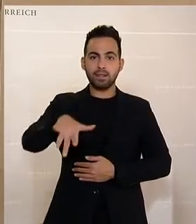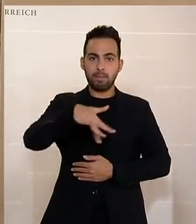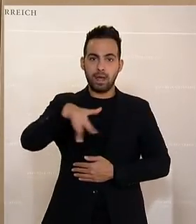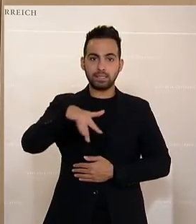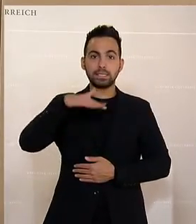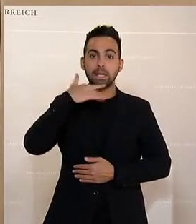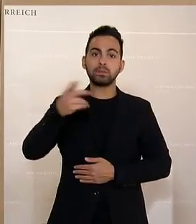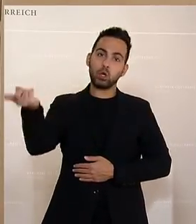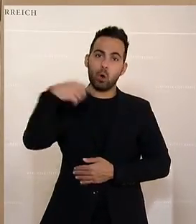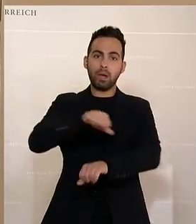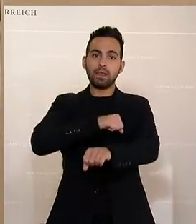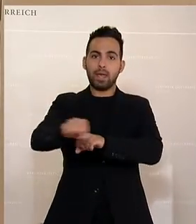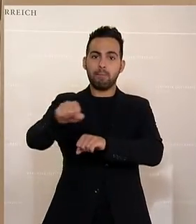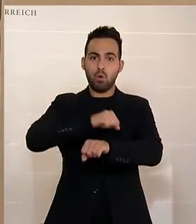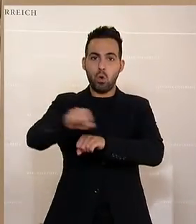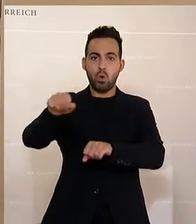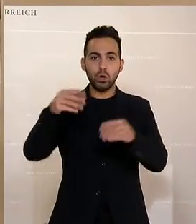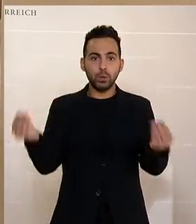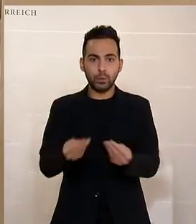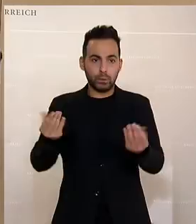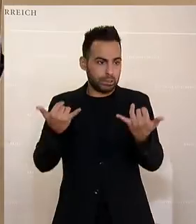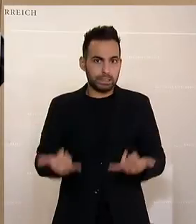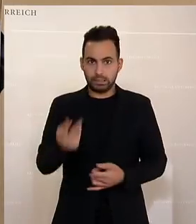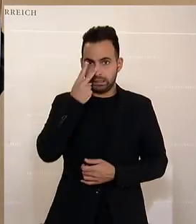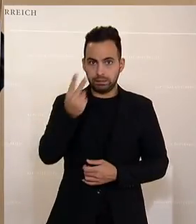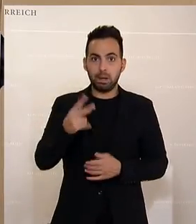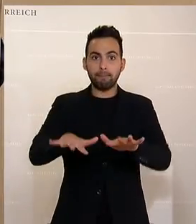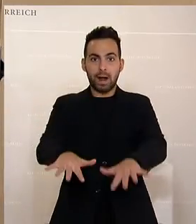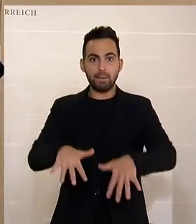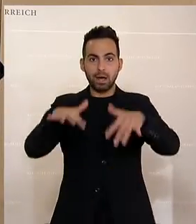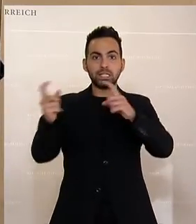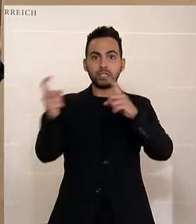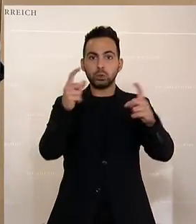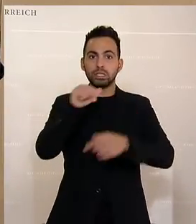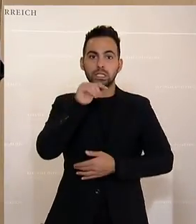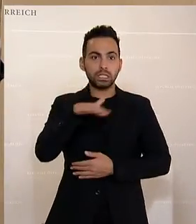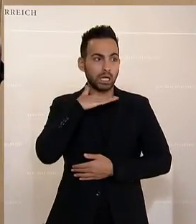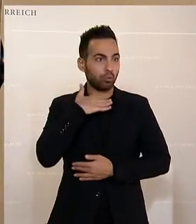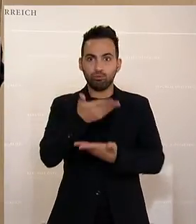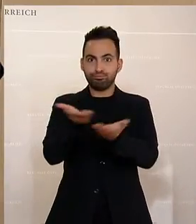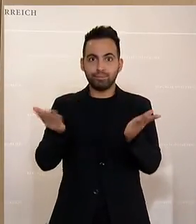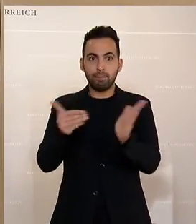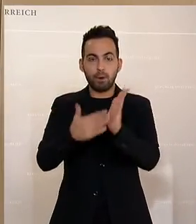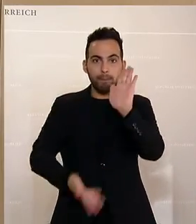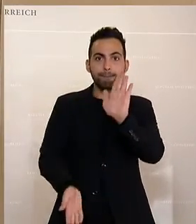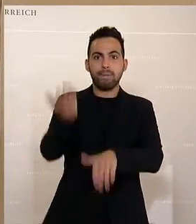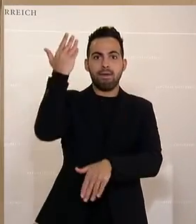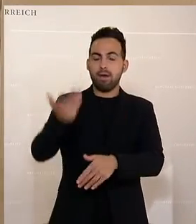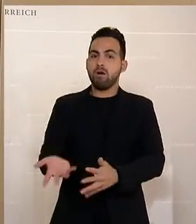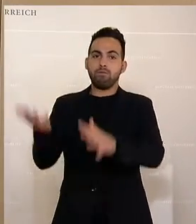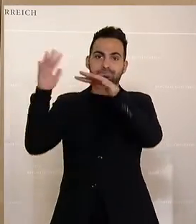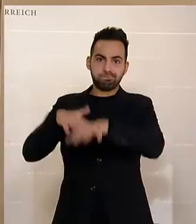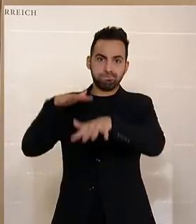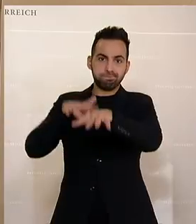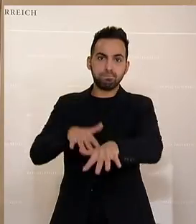deswegen, weil es offenbar nicht mehr ausreicht, hier einen parlamentarischen Diskurs mit Ihnen zu führen, sondern ich denke, es ist wichtig, dass auch die Bevölkerung